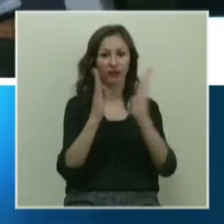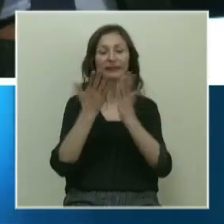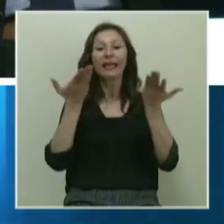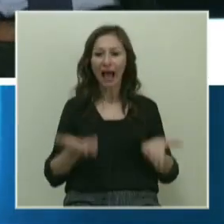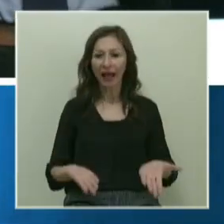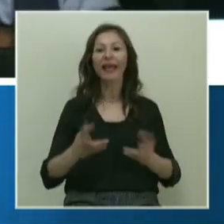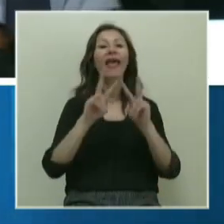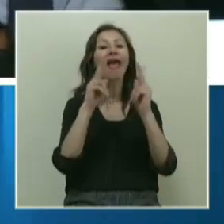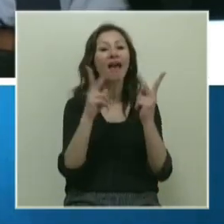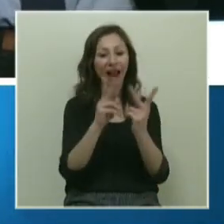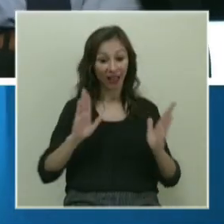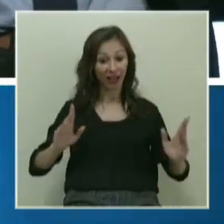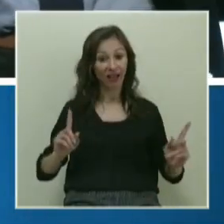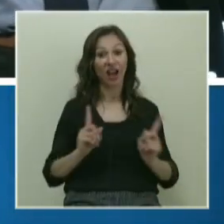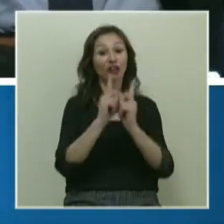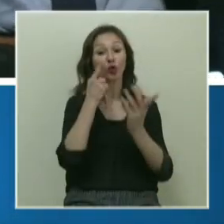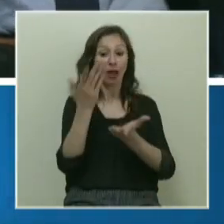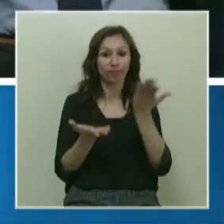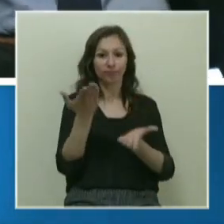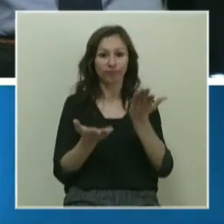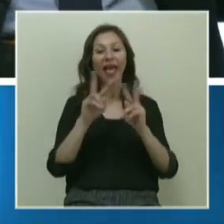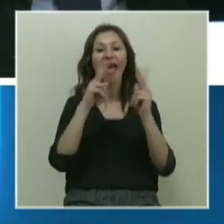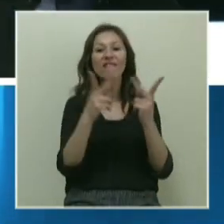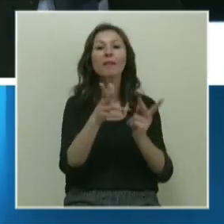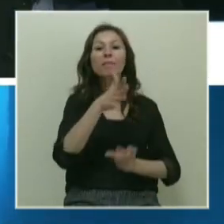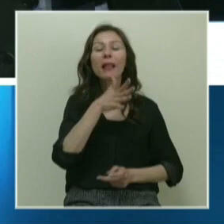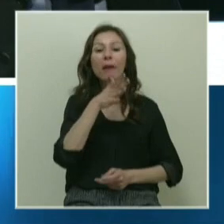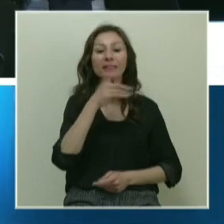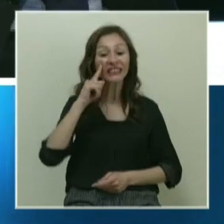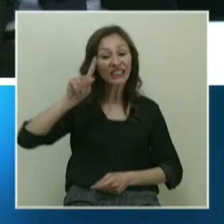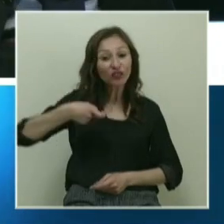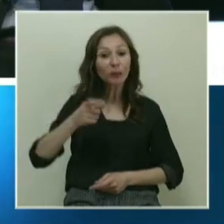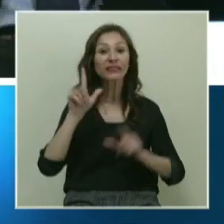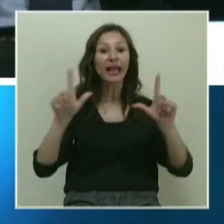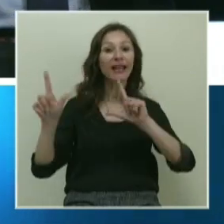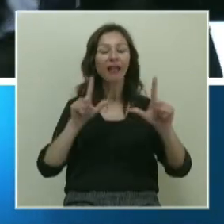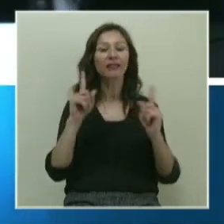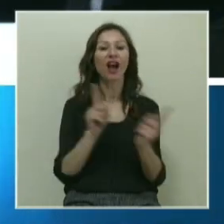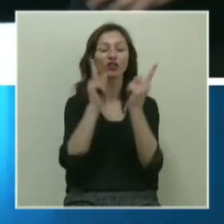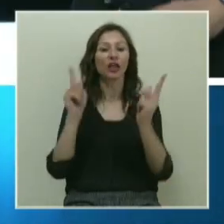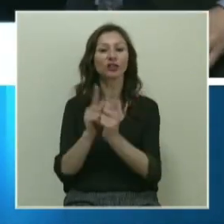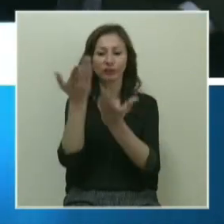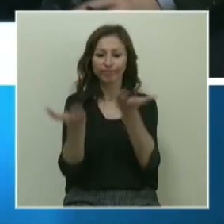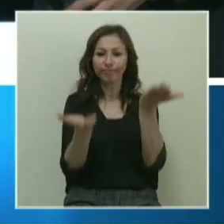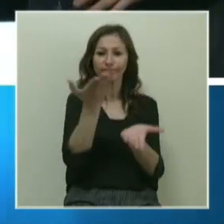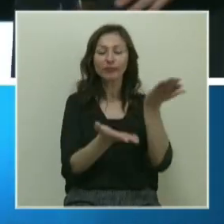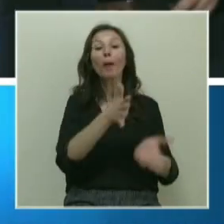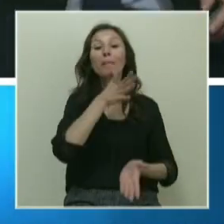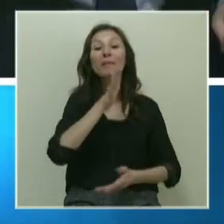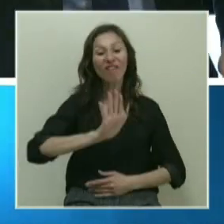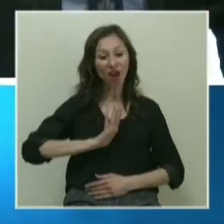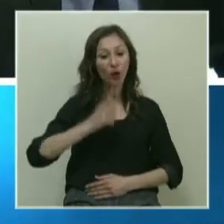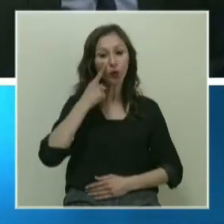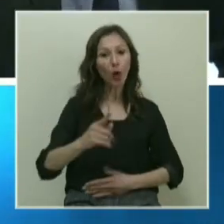yani evrenle karşılaştırıldığında, evrende bilmemiz, keşfetmemiz gereken şeylerle karşılaştırıldığında, bilimde